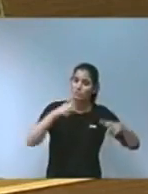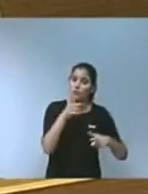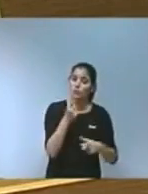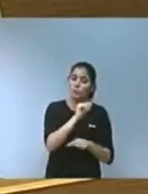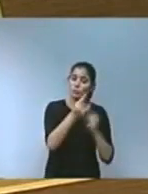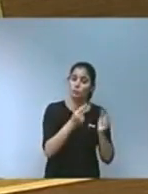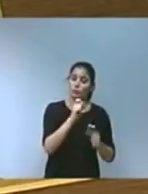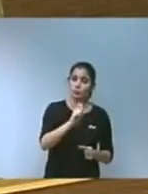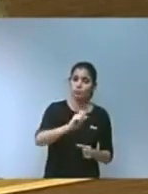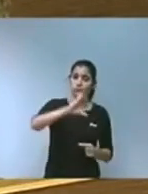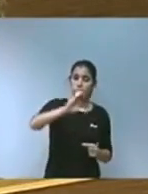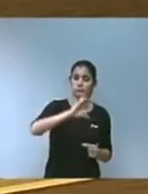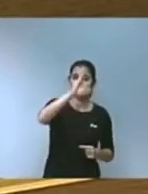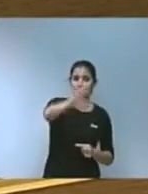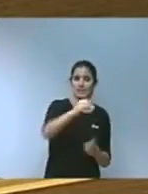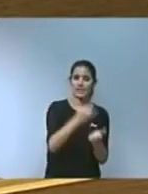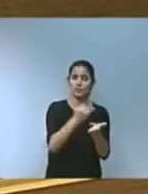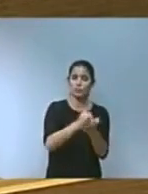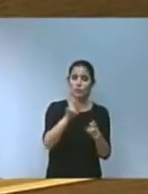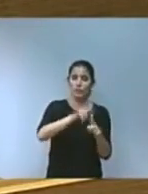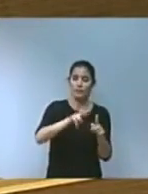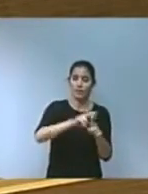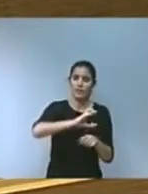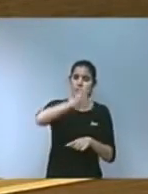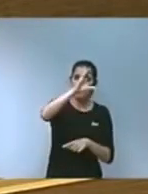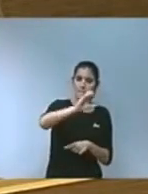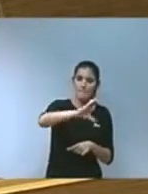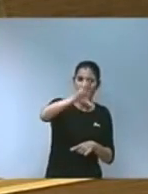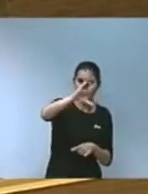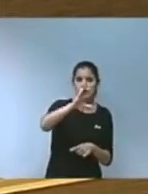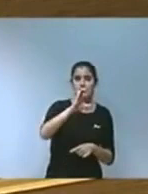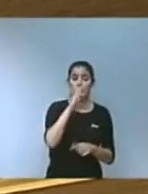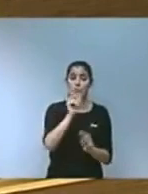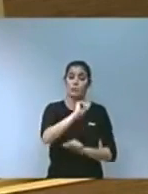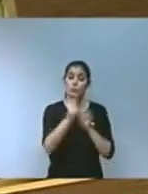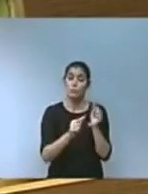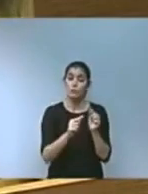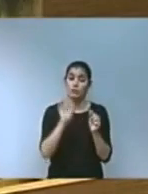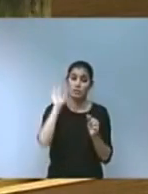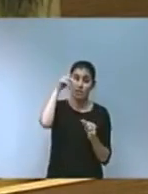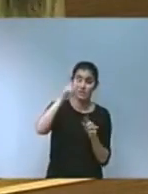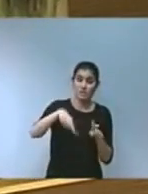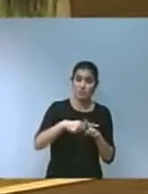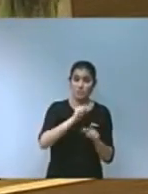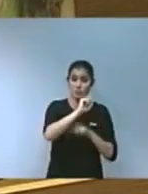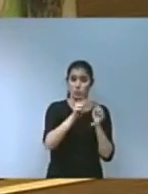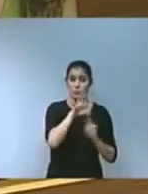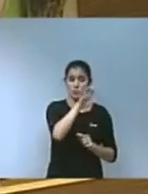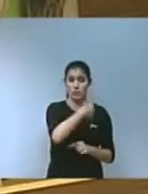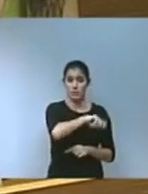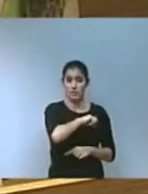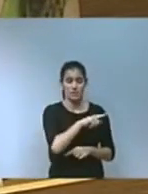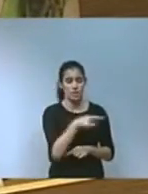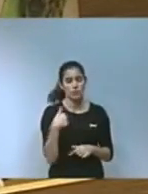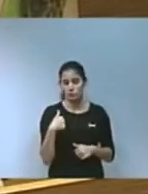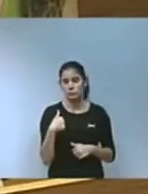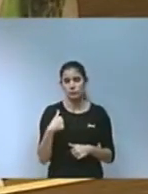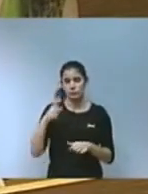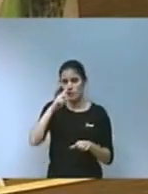aquest institut de referència tant els pressupostos de la Generalitat com els de l'Estat com venim fent des de fa anys